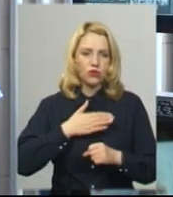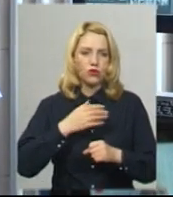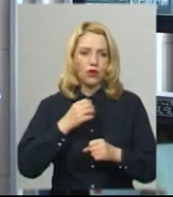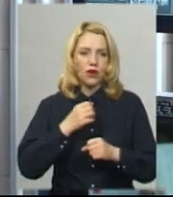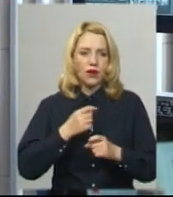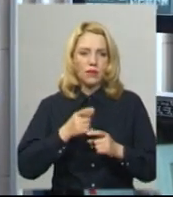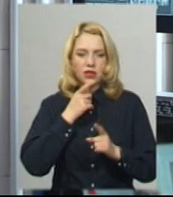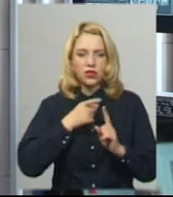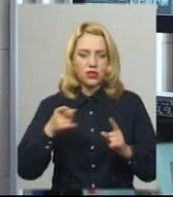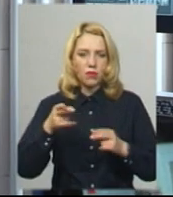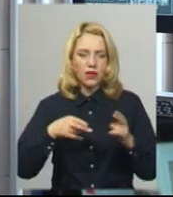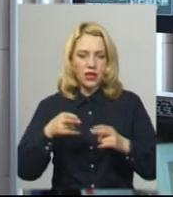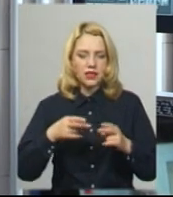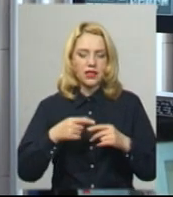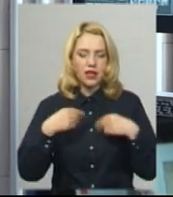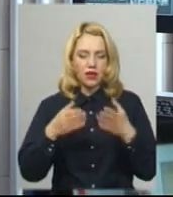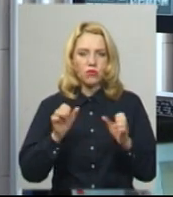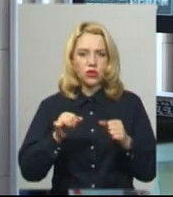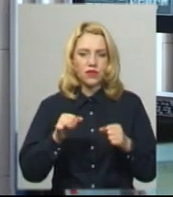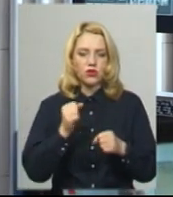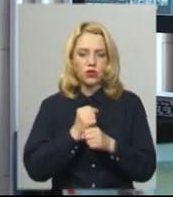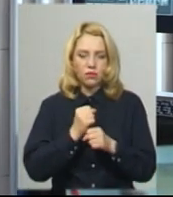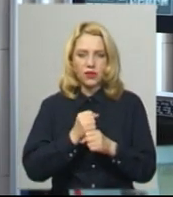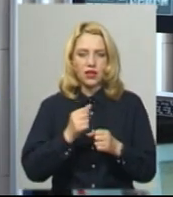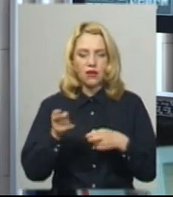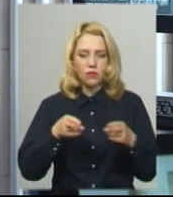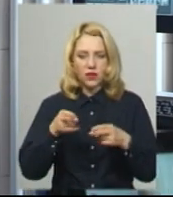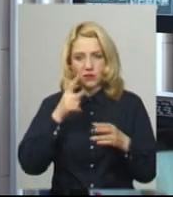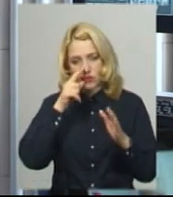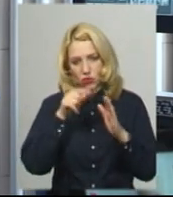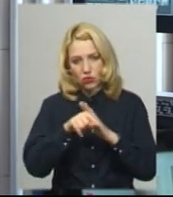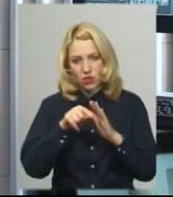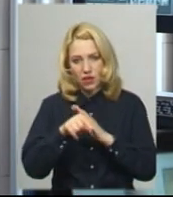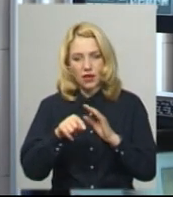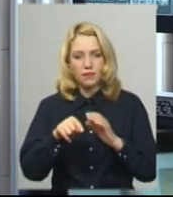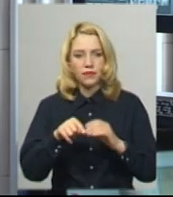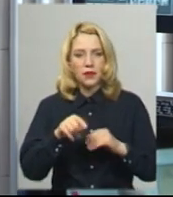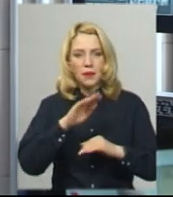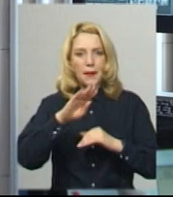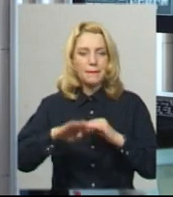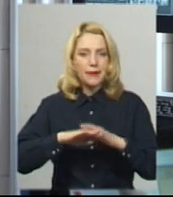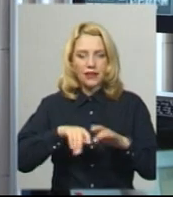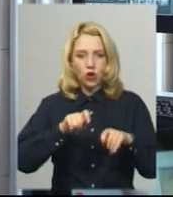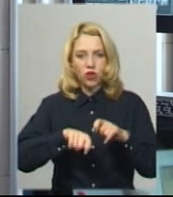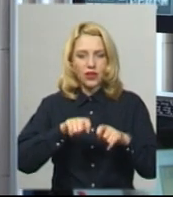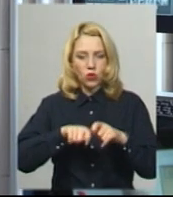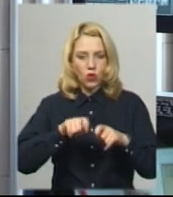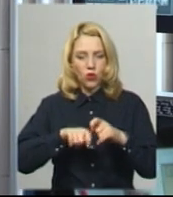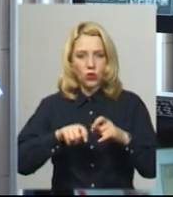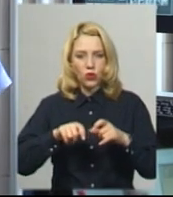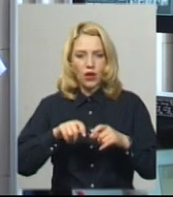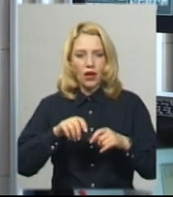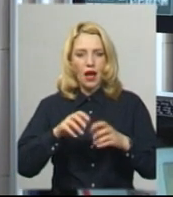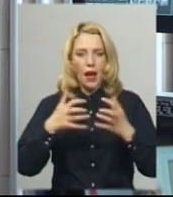можливість проводити ряд оперативних втручань безпосередньо під контролем самого апарату і